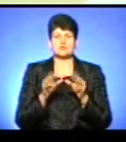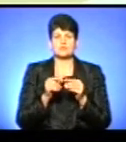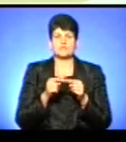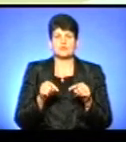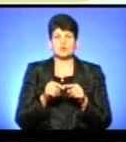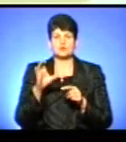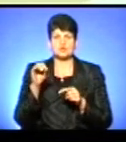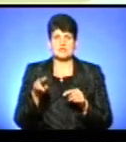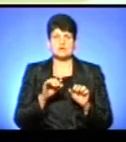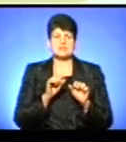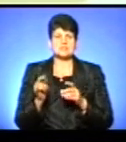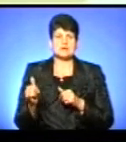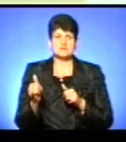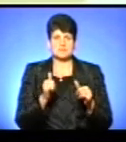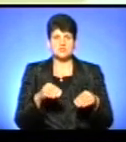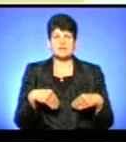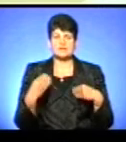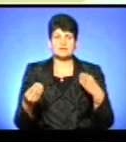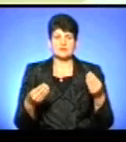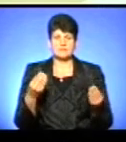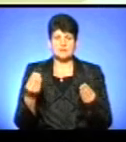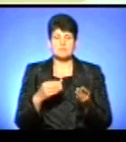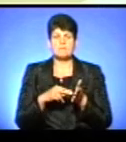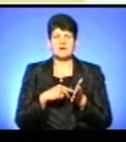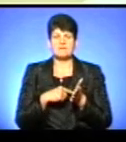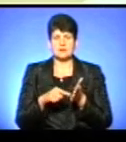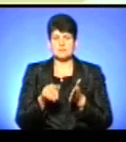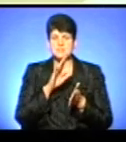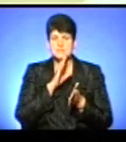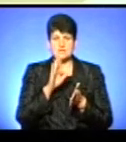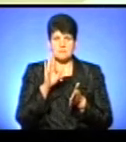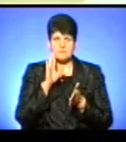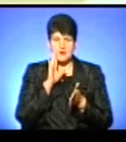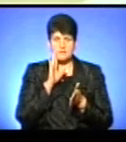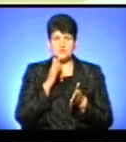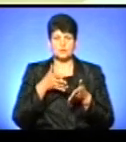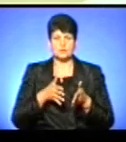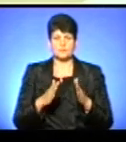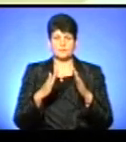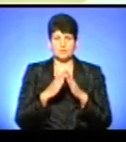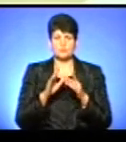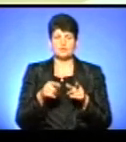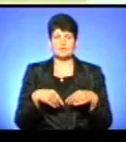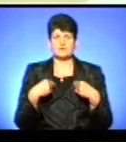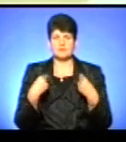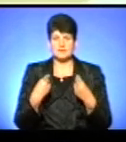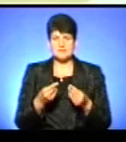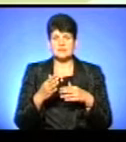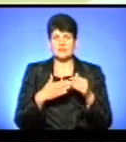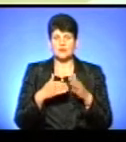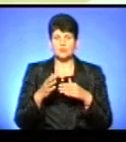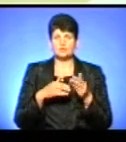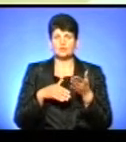відділу соціального забезпечення видавати при виписі мам з пологого будинку, будуть видаватися на руки